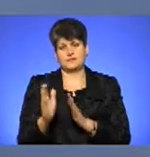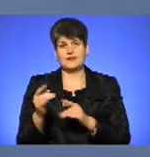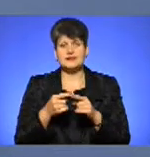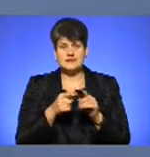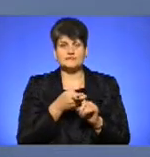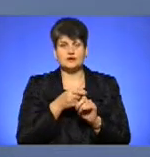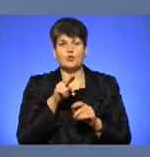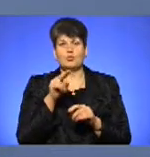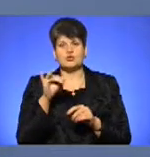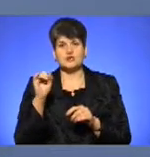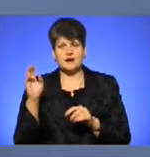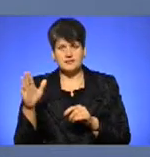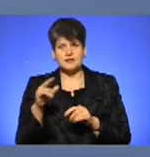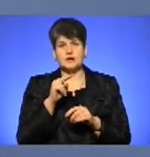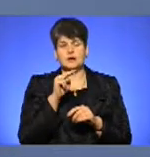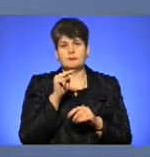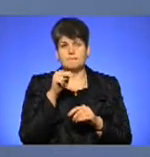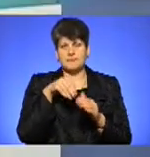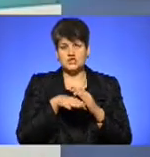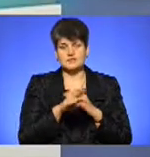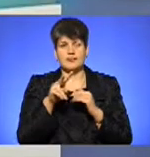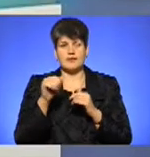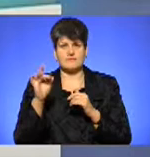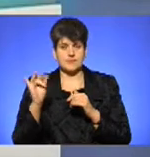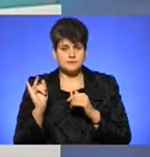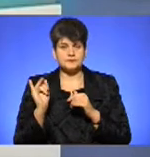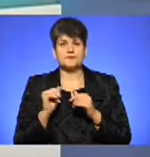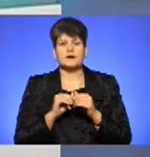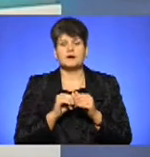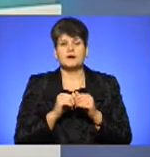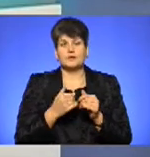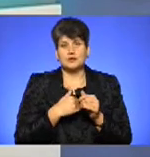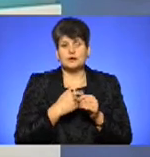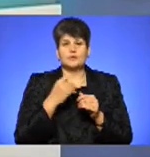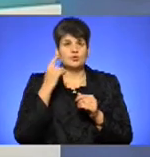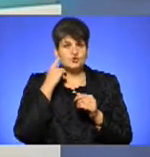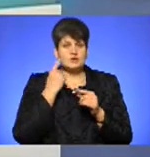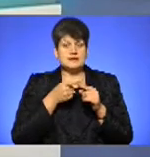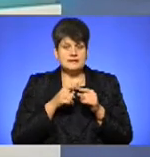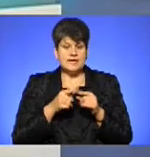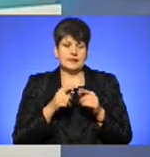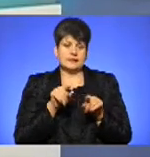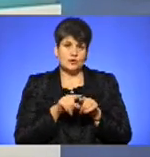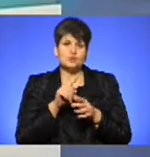стосуватися, і Печерської лаври. Не важливо було це почути. Хочу, щоб ми підняли питання також